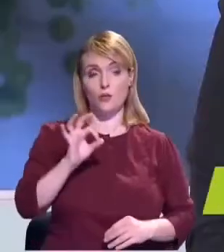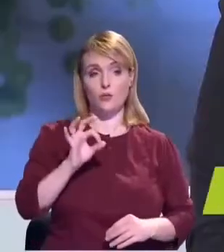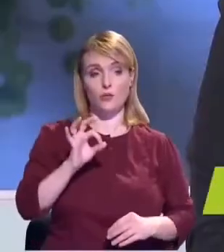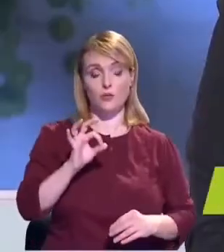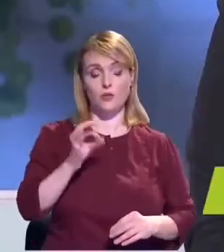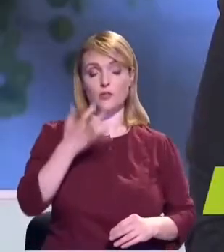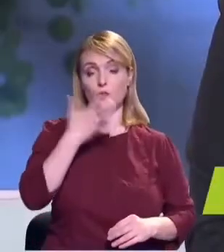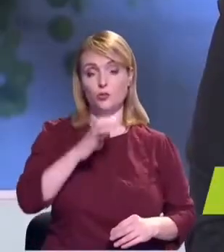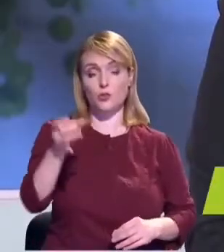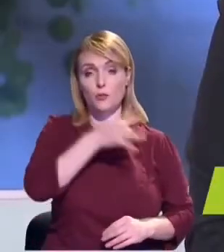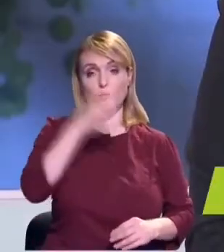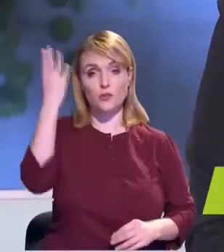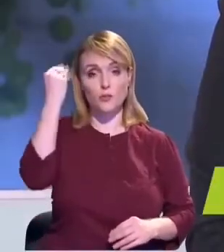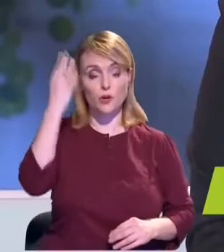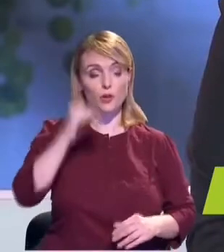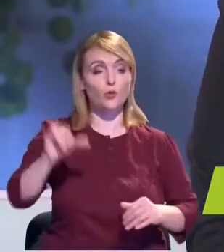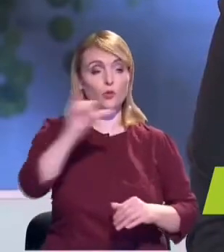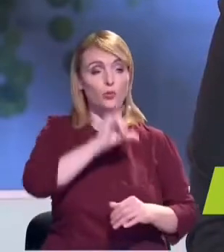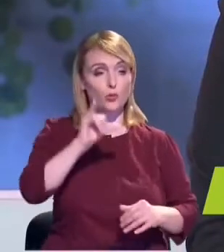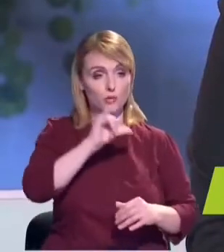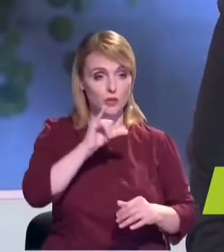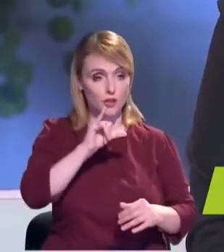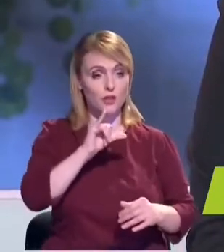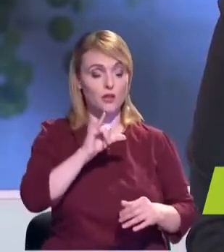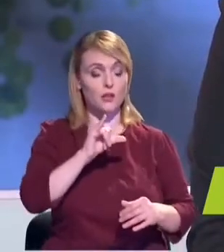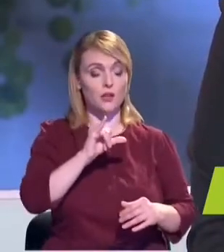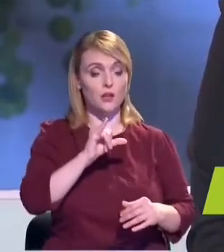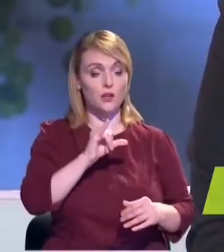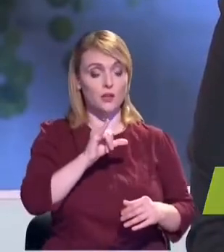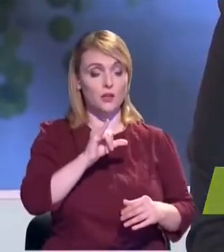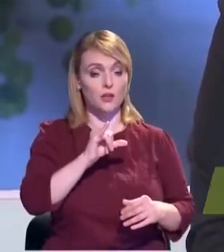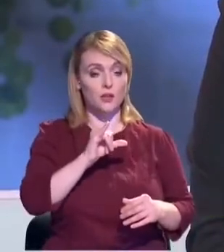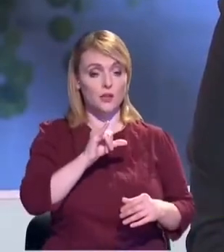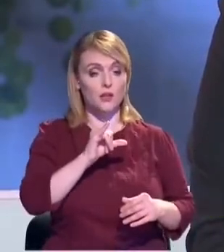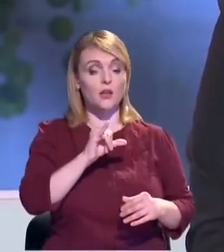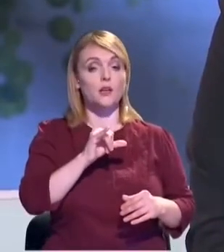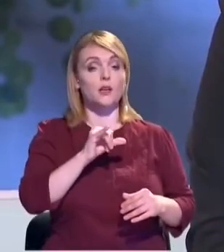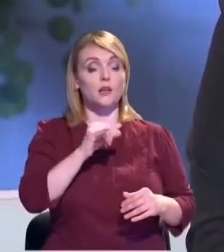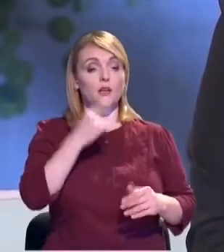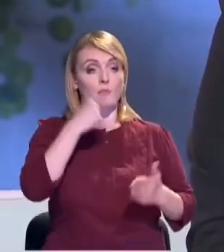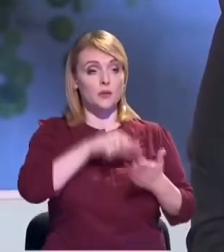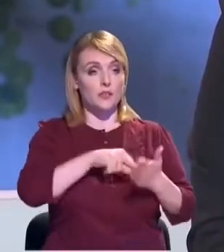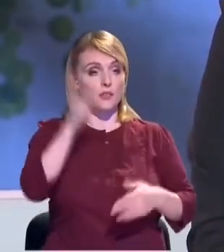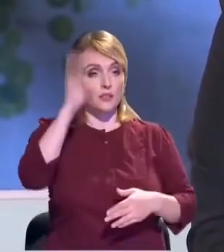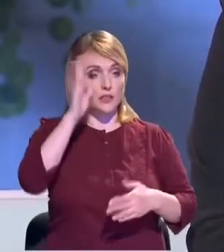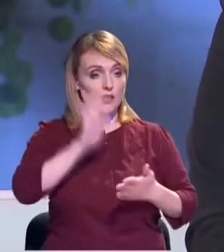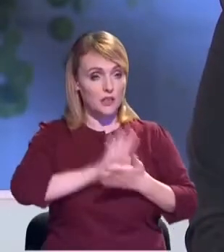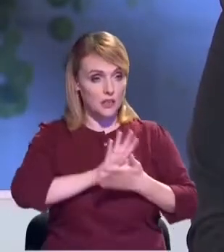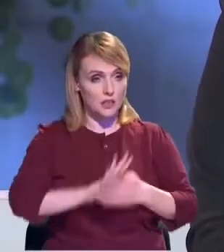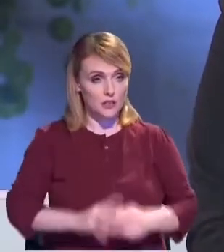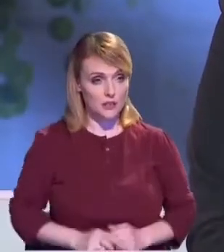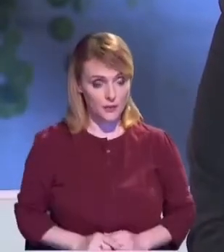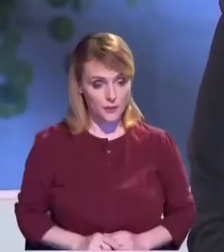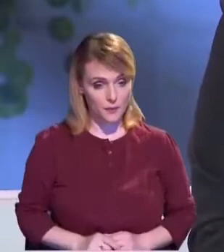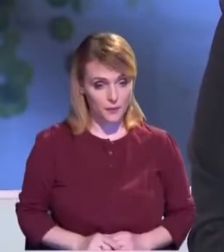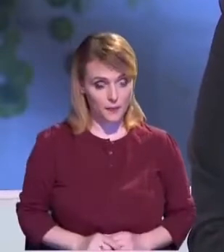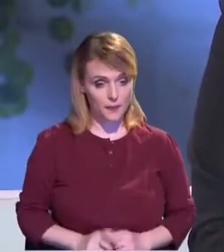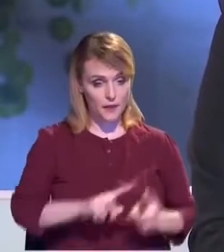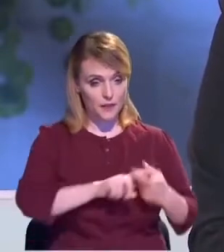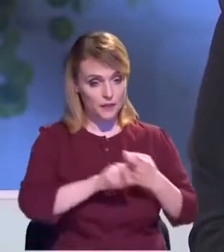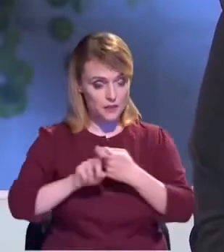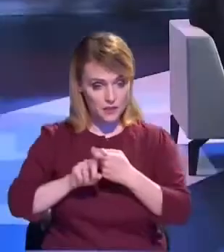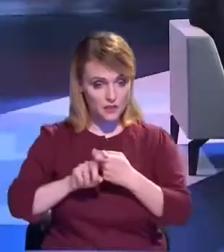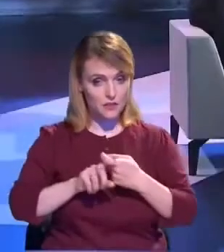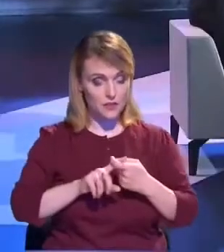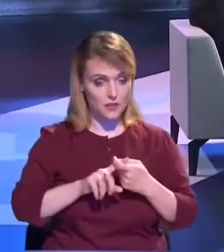regiunea sud, aprovizionarea cu apă în regiune este de 72,5%, iar ce ține de